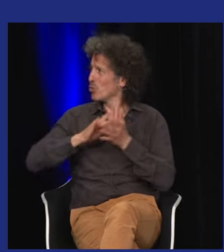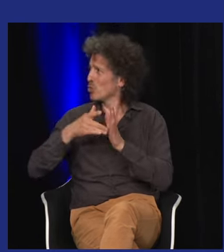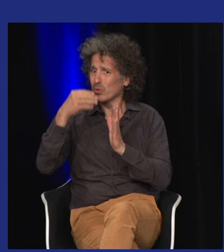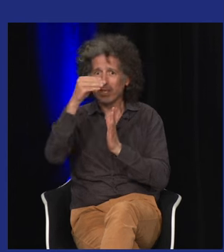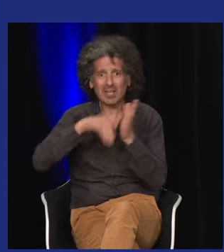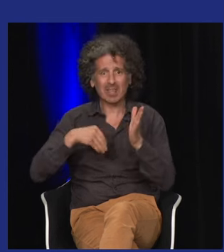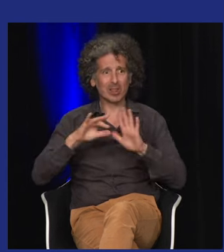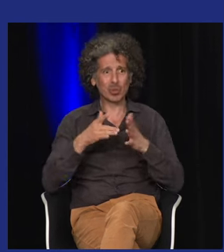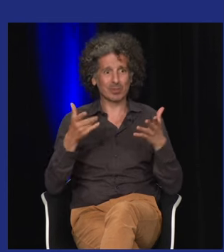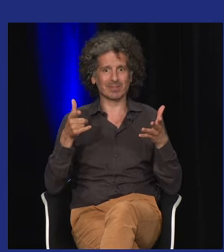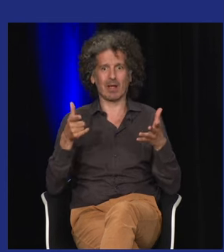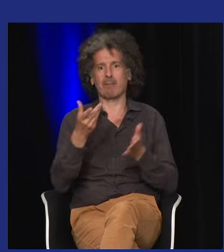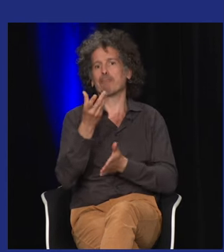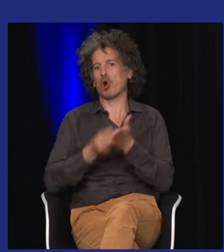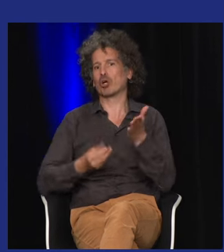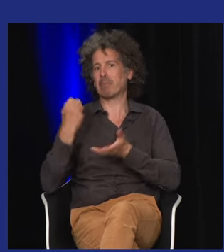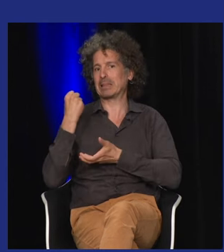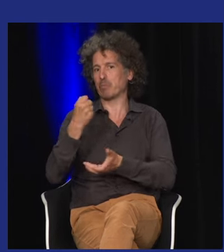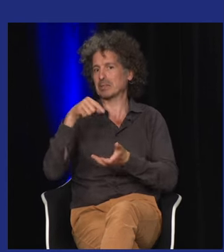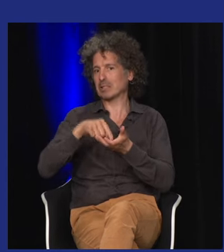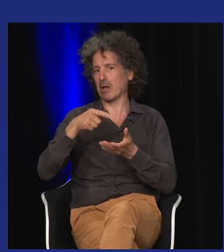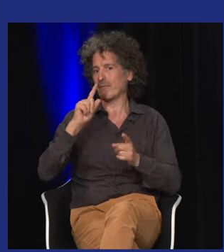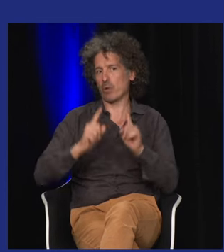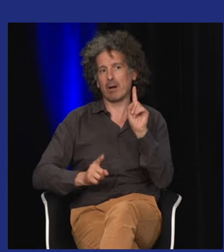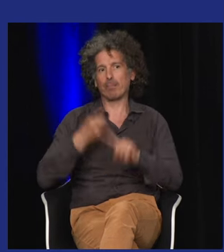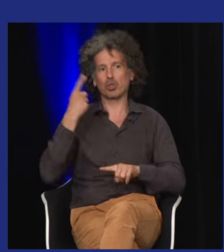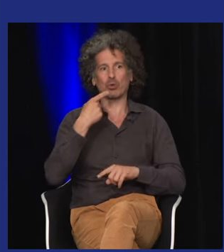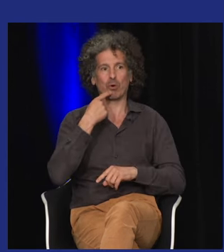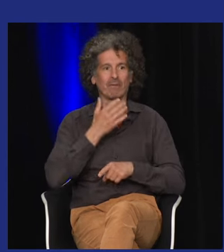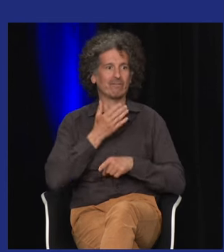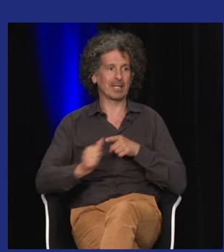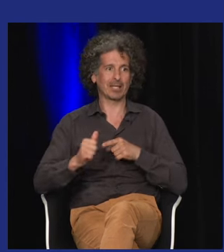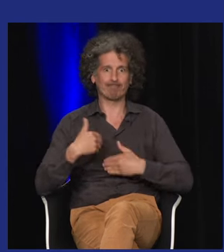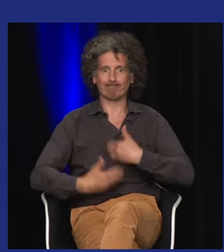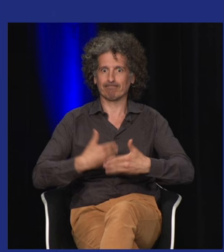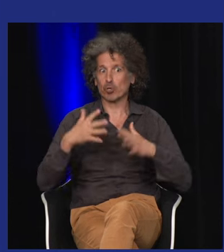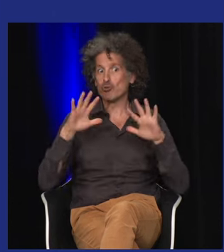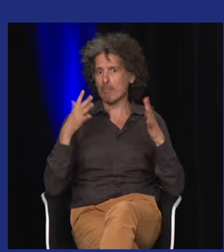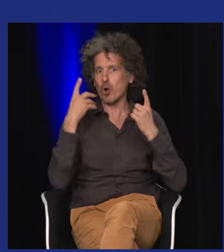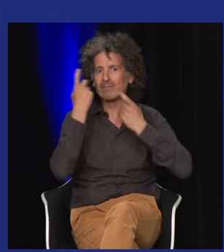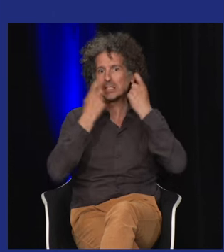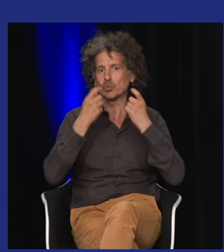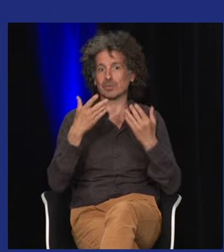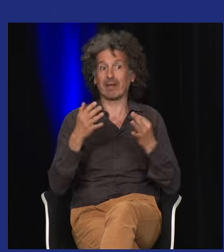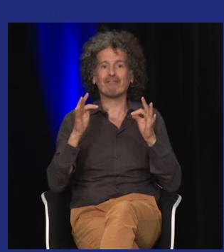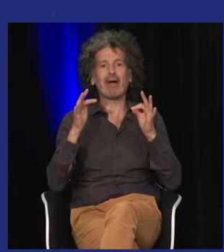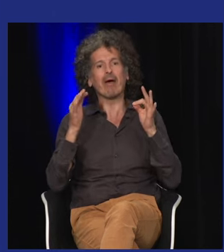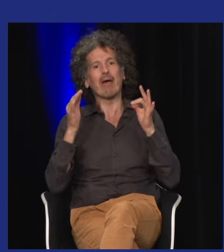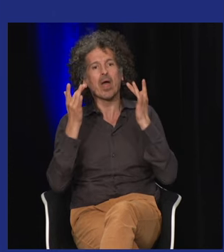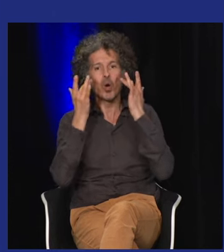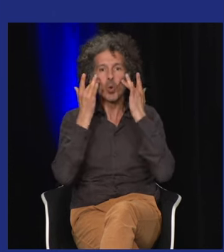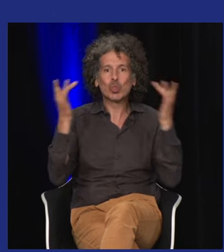suffit pas toutes ces vidéos tous ces textes c écrit on manque d'un endroit pour on va dire pouvoir